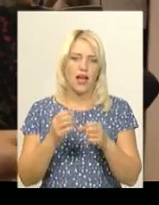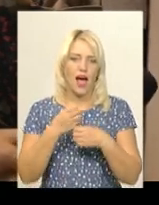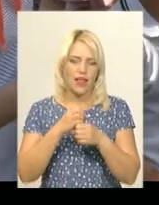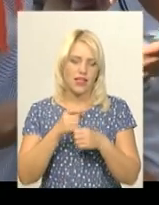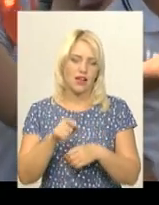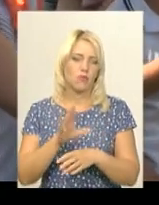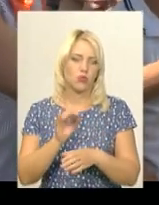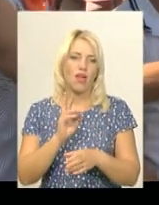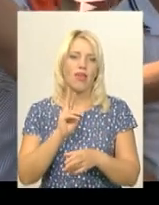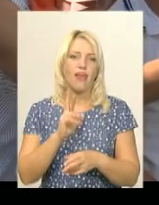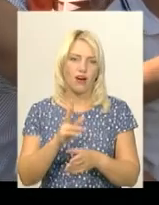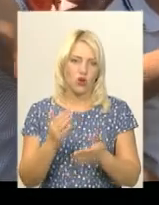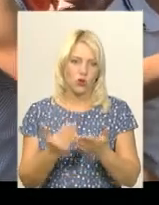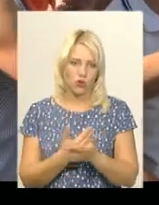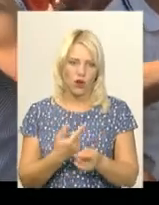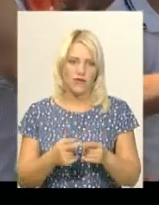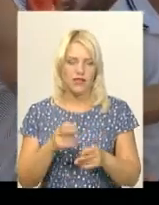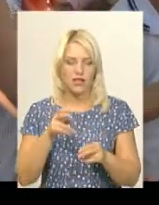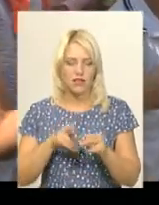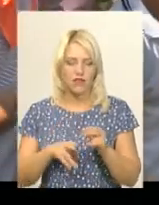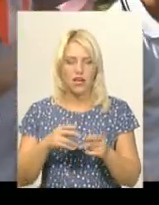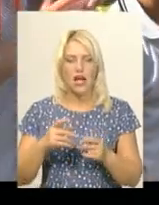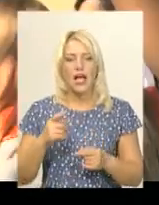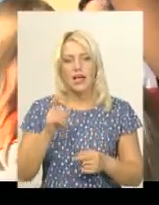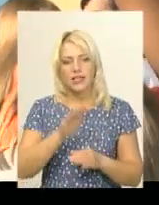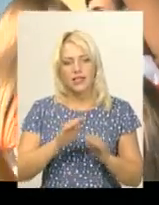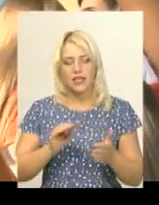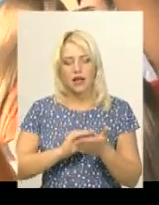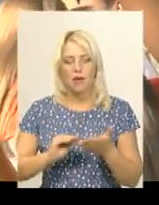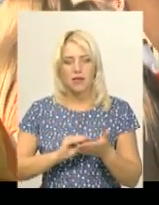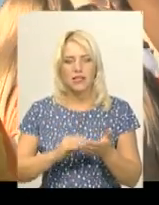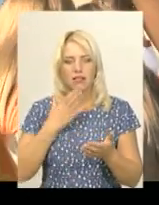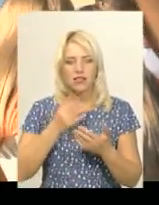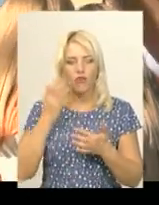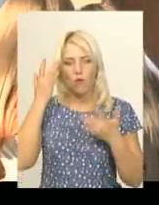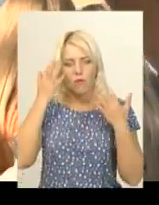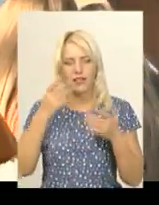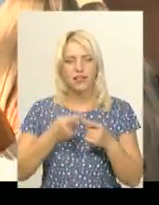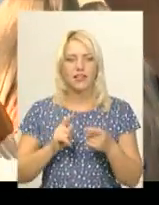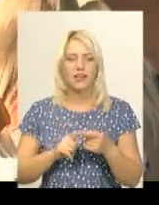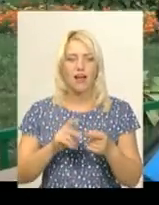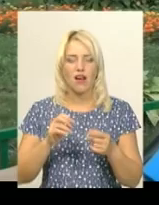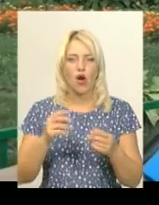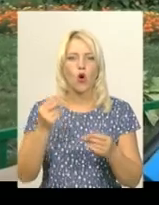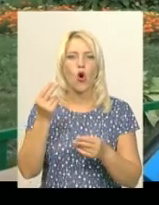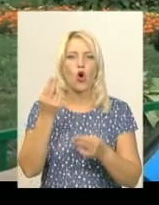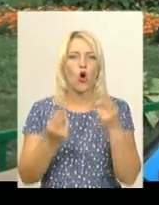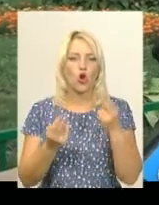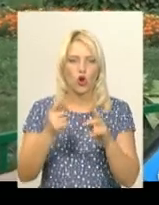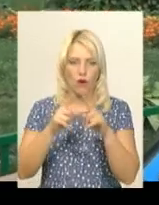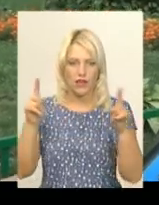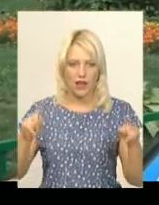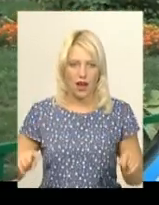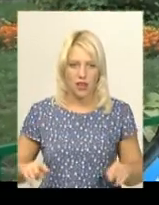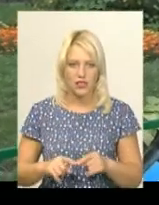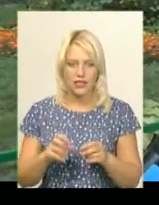новенька. На завершення гімназисти написали свої мрії на кольорових аркушах і помістили їх у спеціальну капсулу. Протягом сьогоднішнього